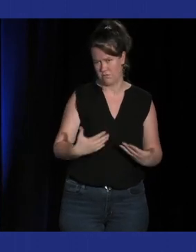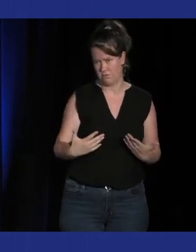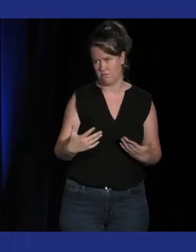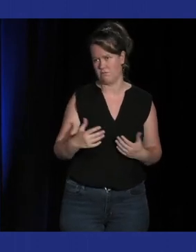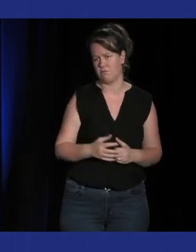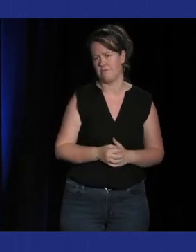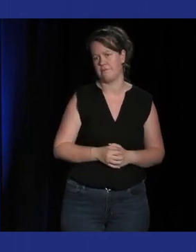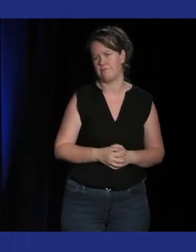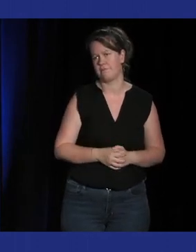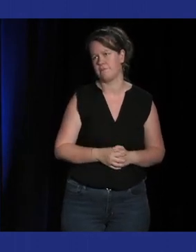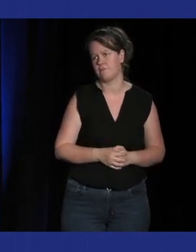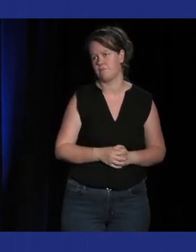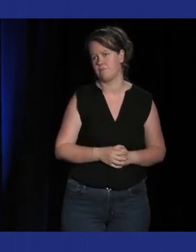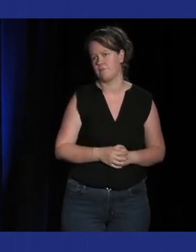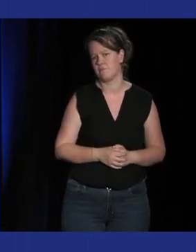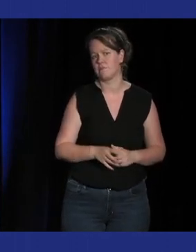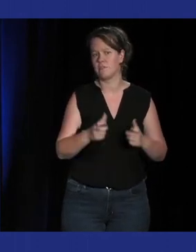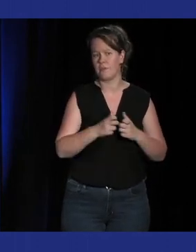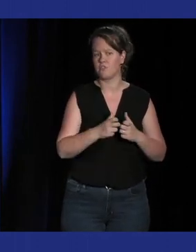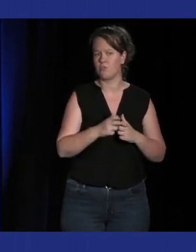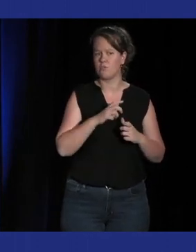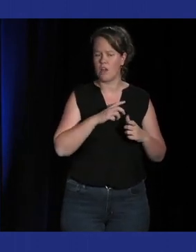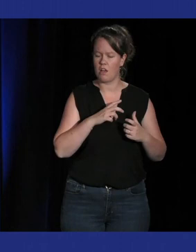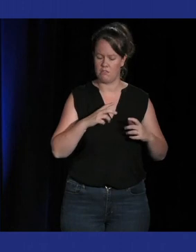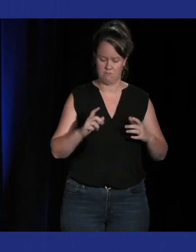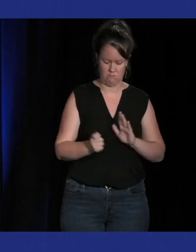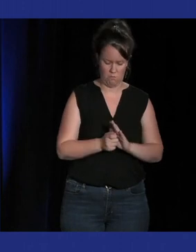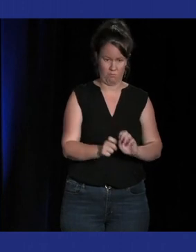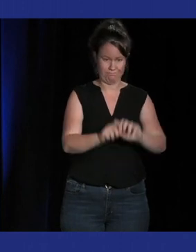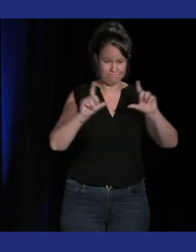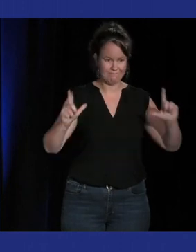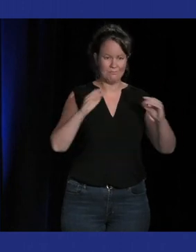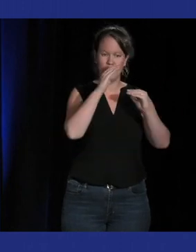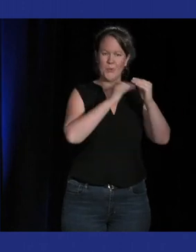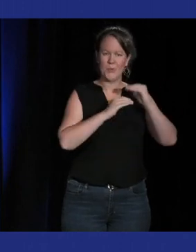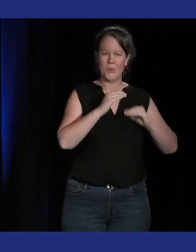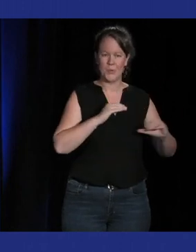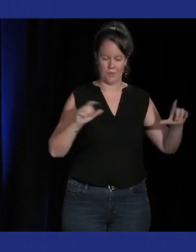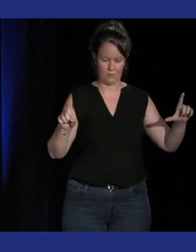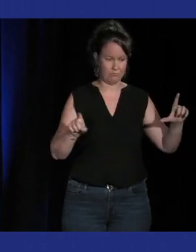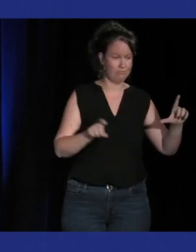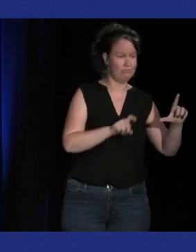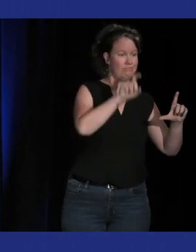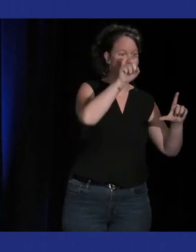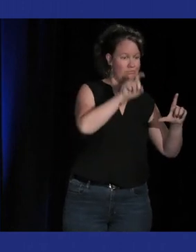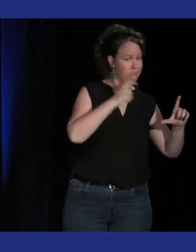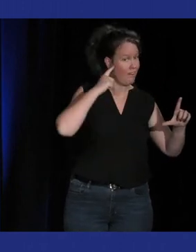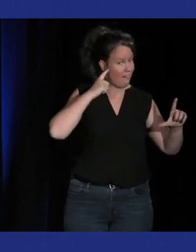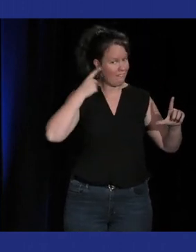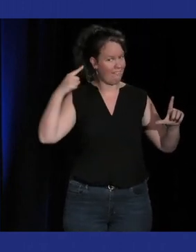tête mais il y a beaucoup de jeux qui s'amusent ne serait-ce que dans les menus déjà les déplacements à avoir un petit peu cette notion de musicalité